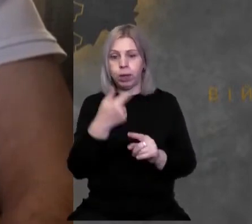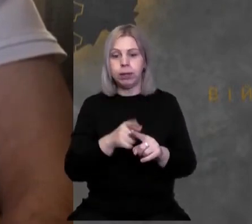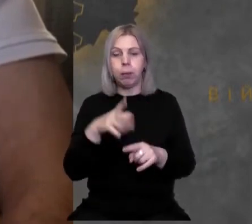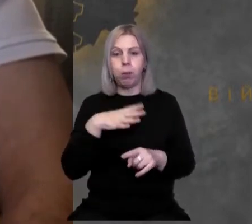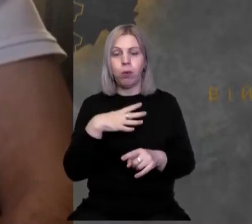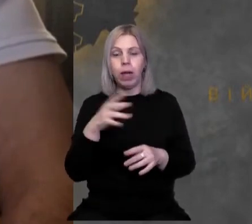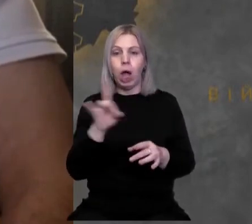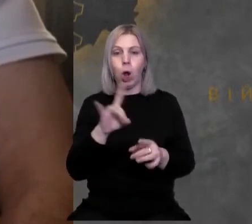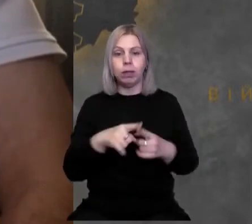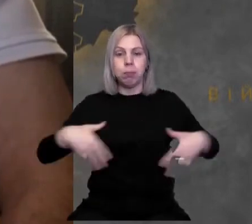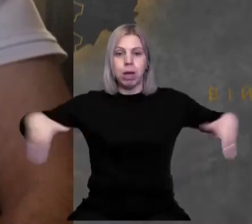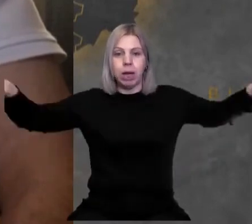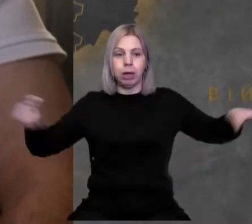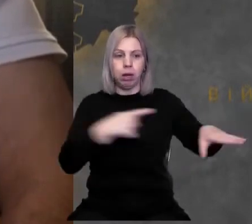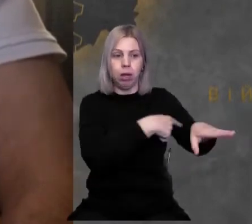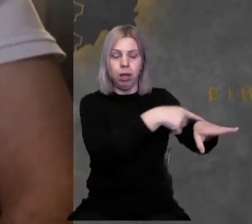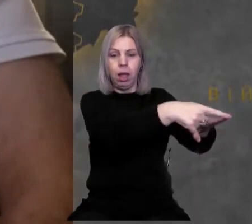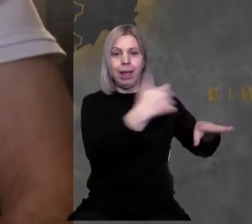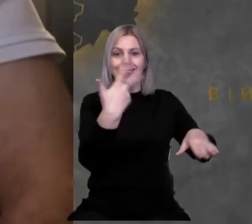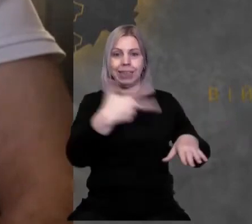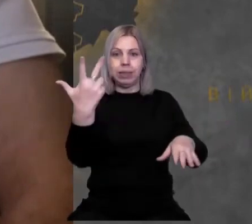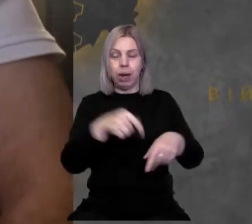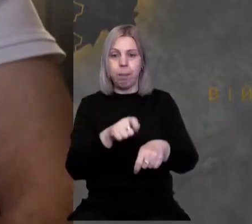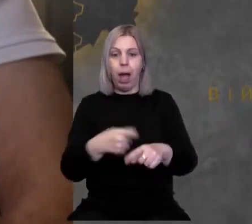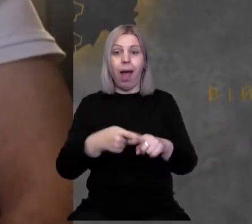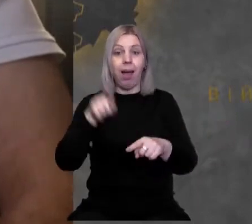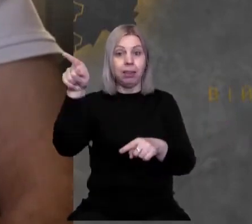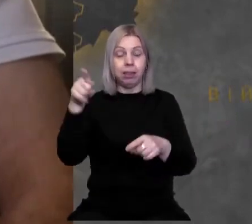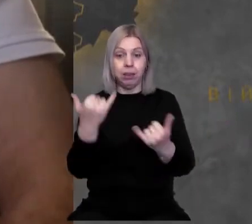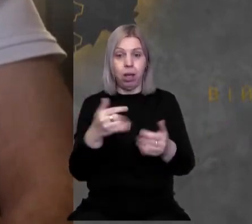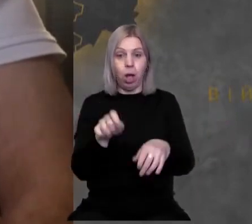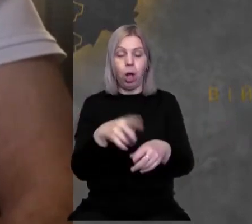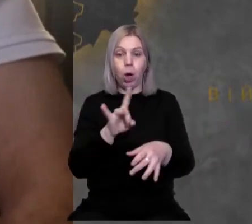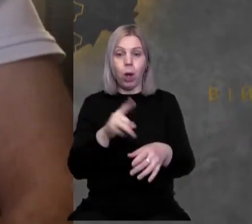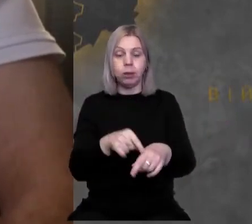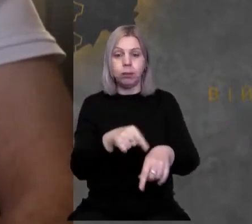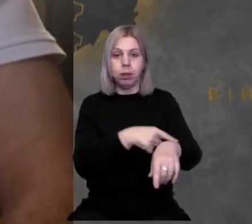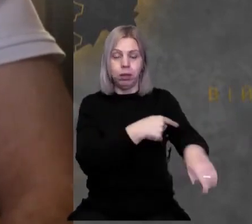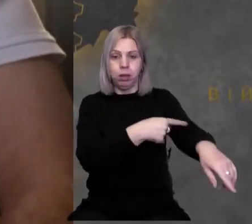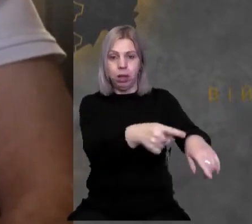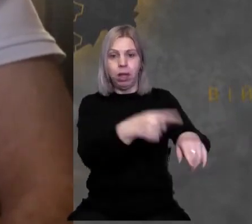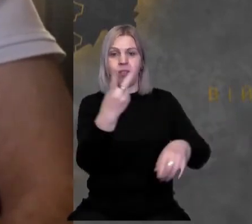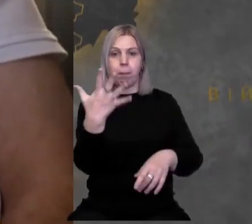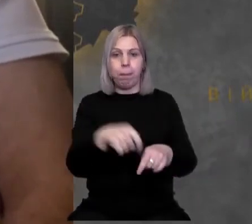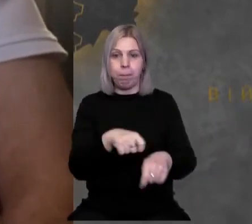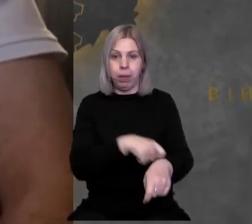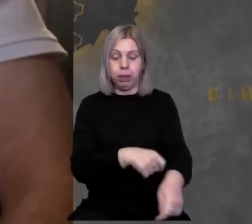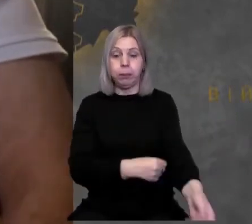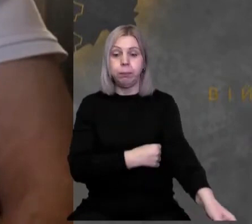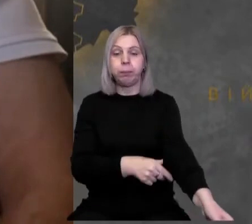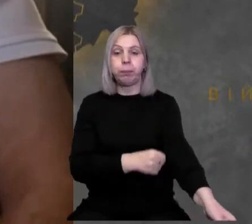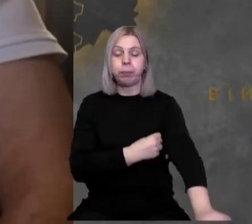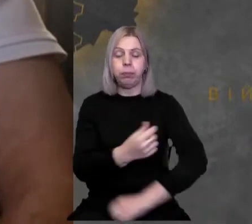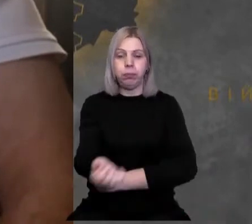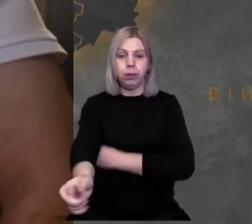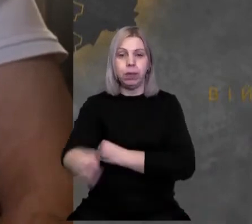розмах Крив був 33 метри, а у цього розмах Крив 25 метрів. Тобто з точки